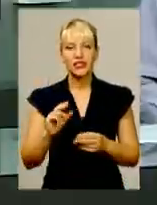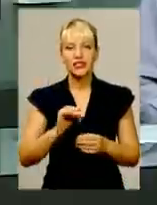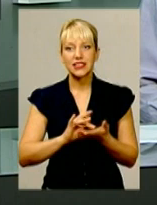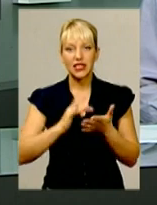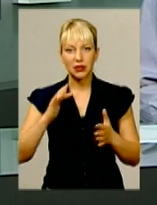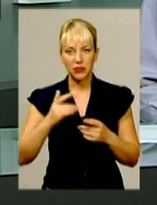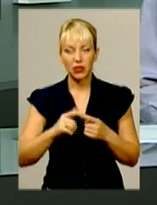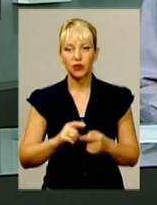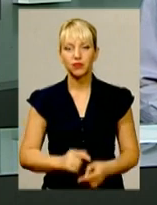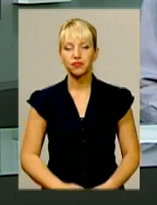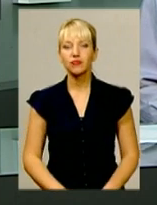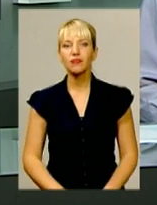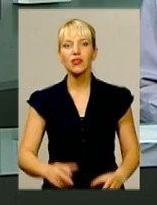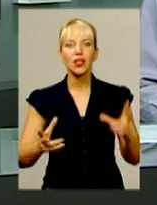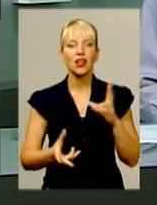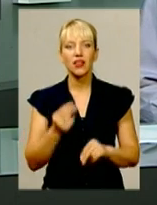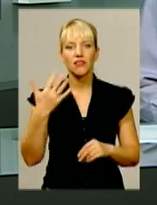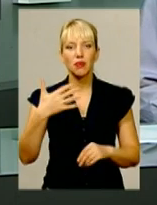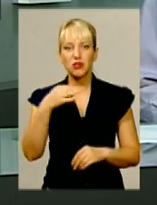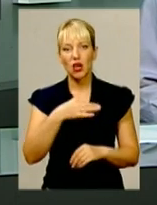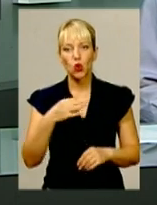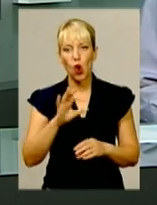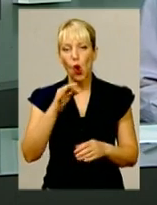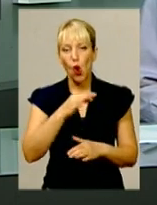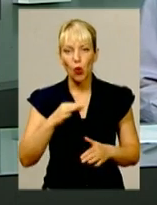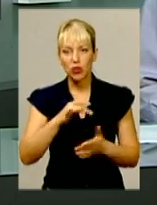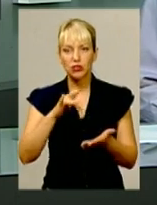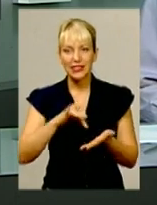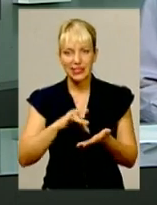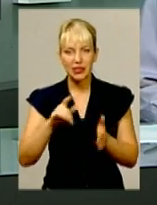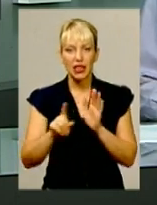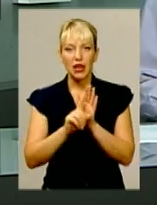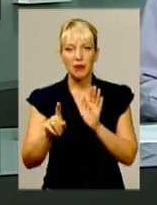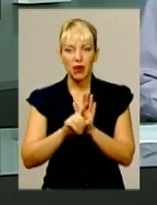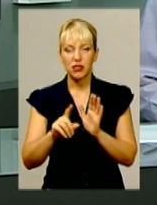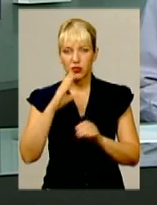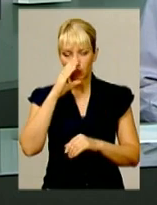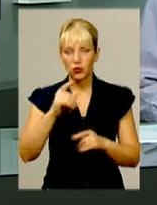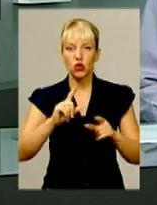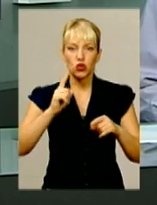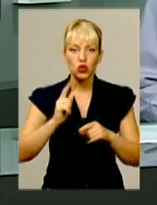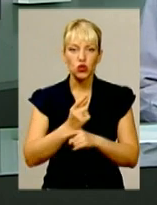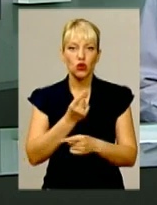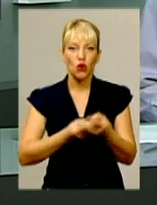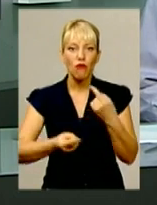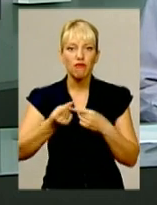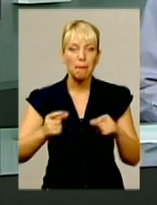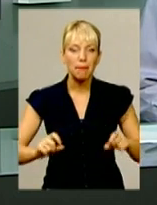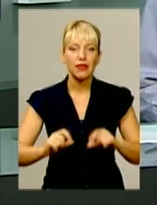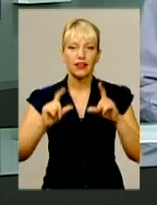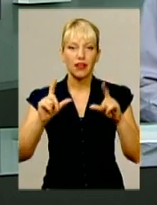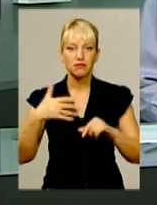Рятівні 50 копійок. В обласному центрі проїзд у маршрутних таксі та автобусах знову піднявся на ті ж 50